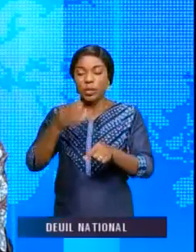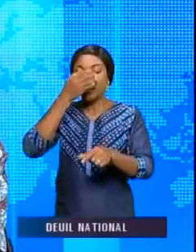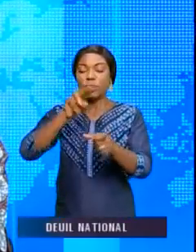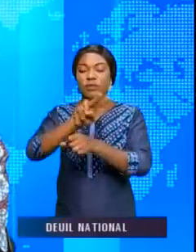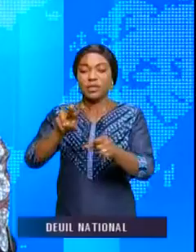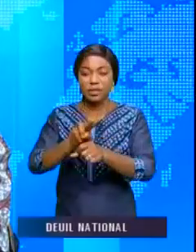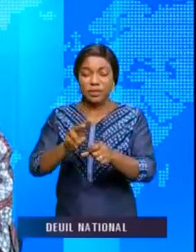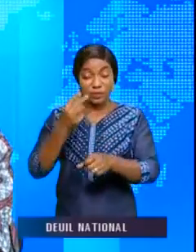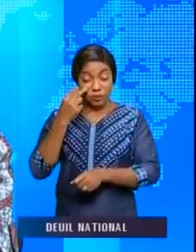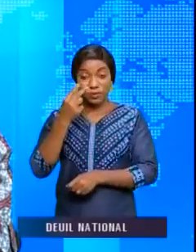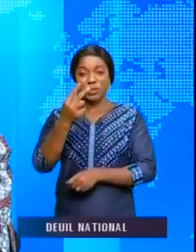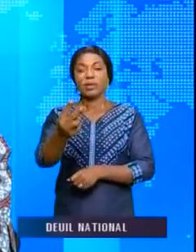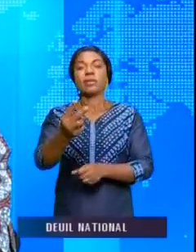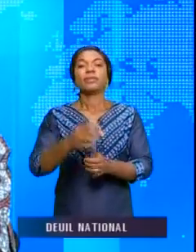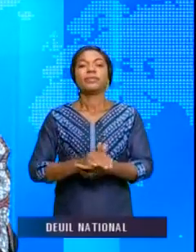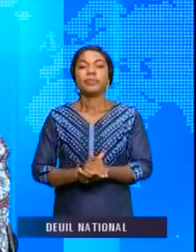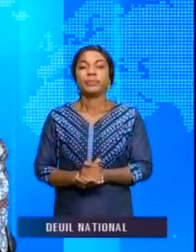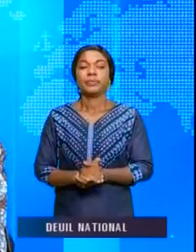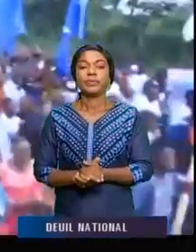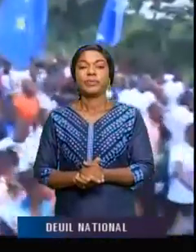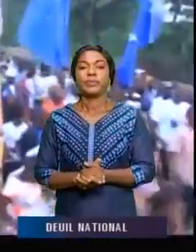-19. Un commentaire de Lisette Monjinga.